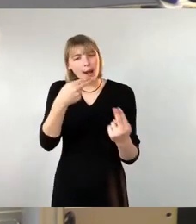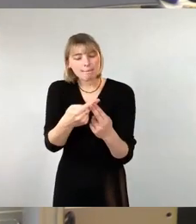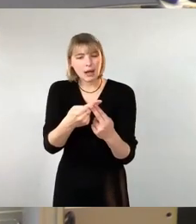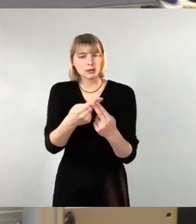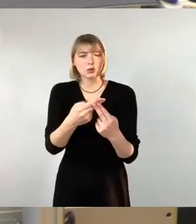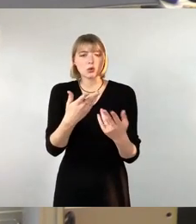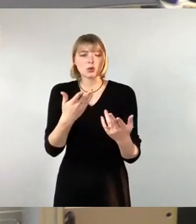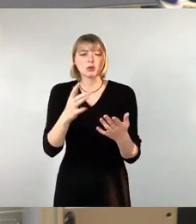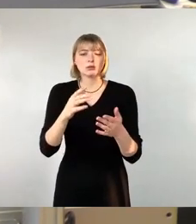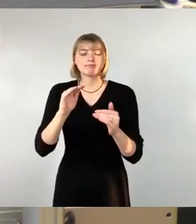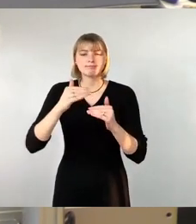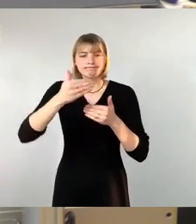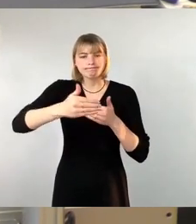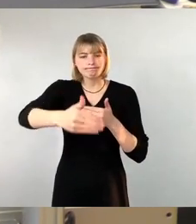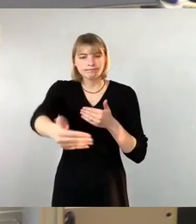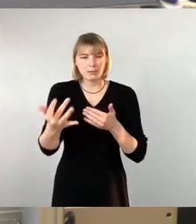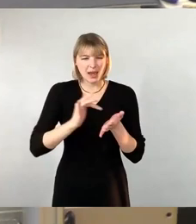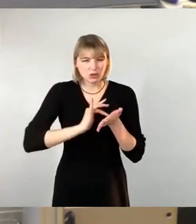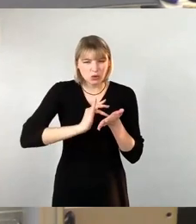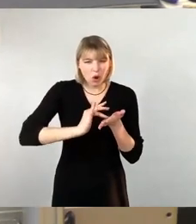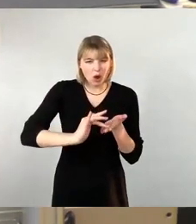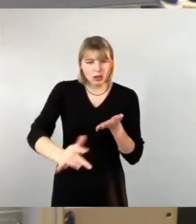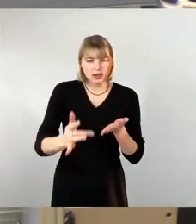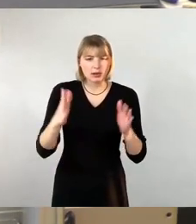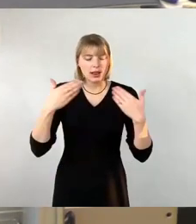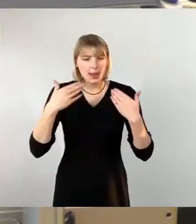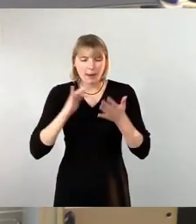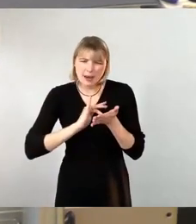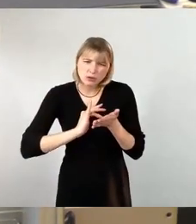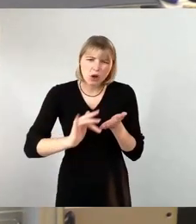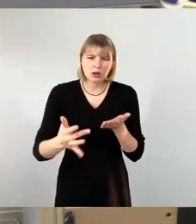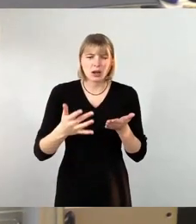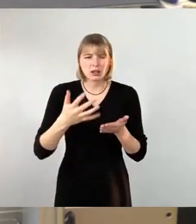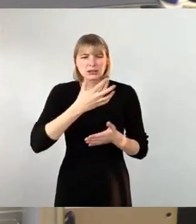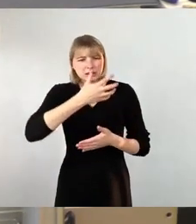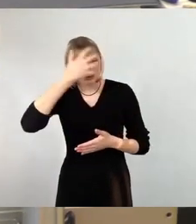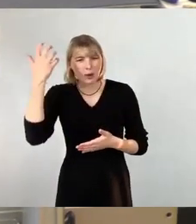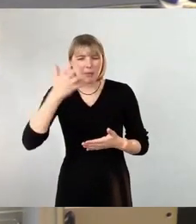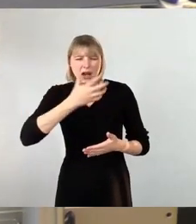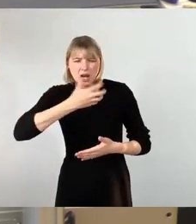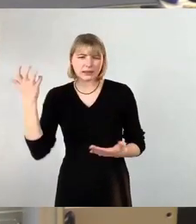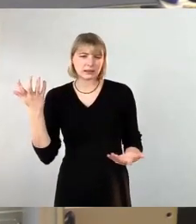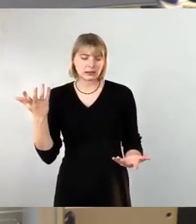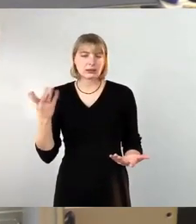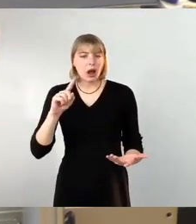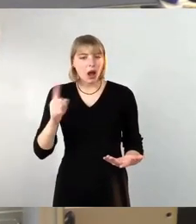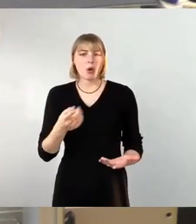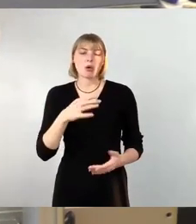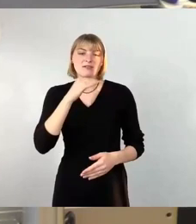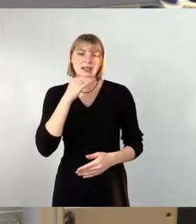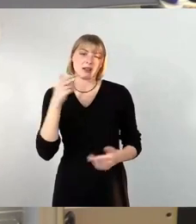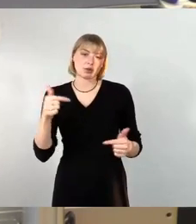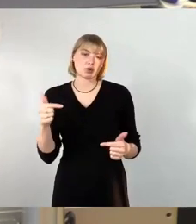und Hitzesommer. Und es geht um die Sicherung unserer Wasserversorgung. Das ist eine Fülle an